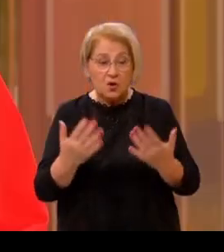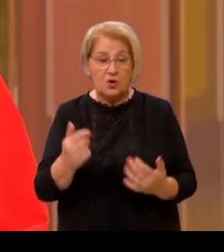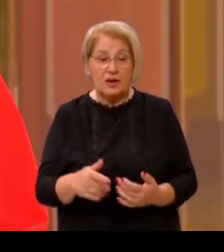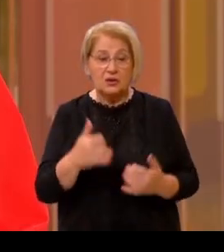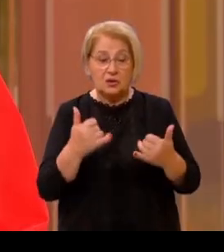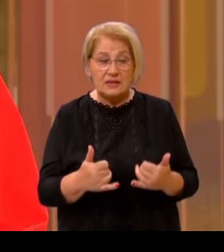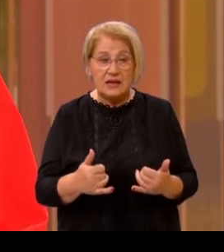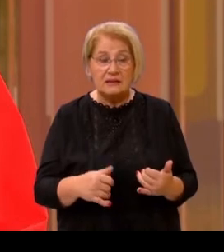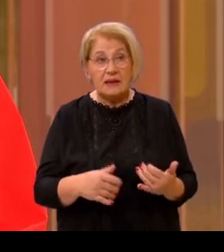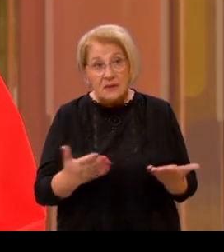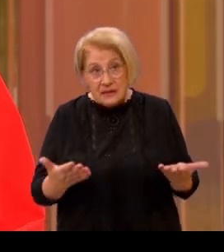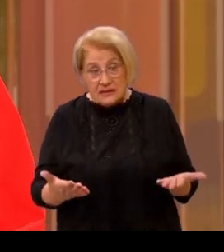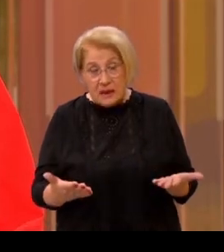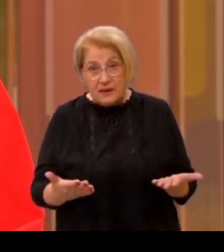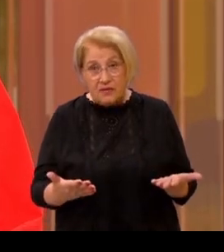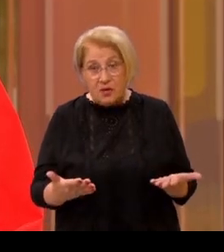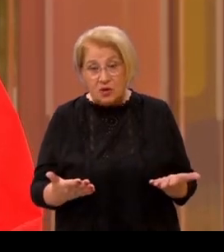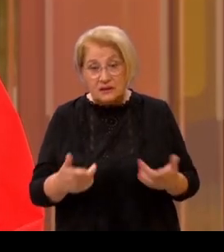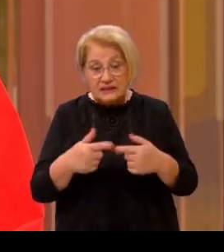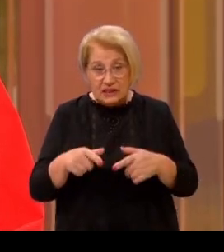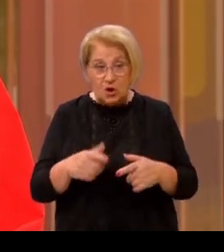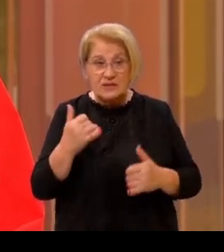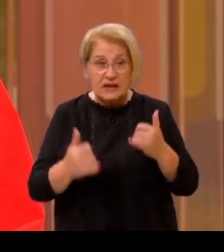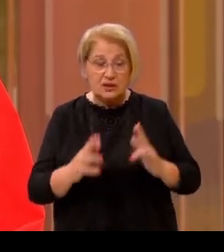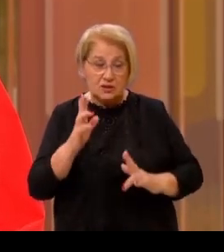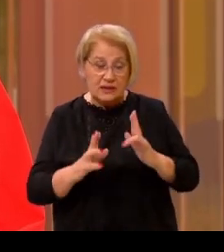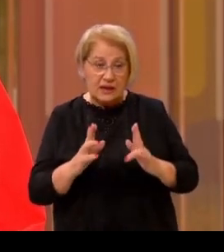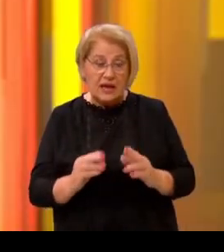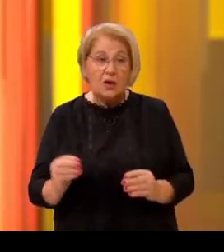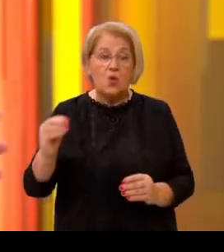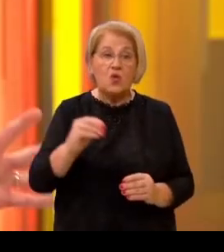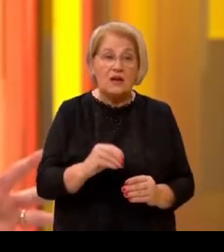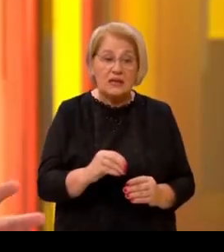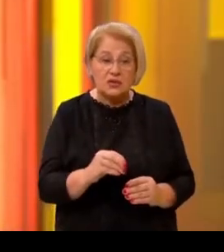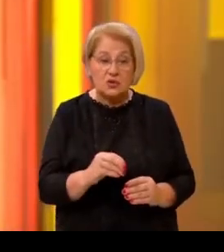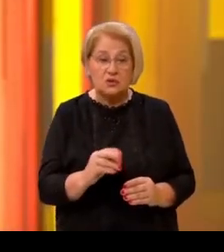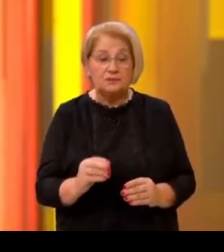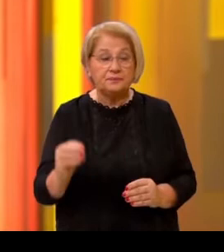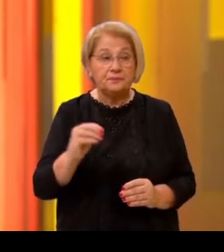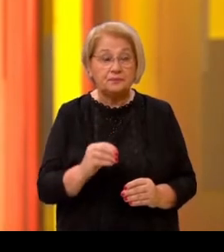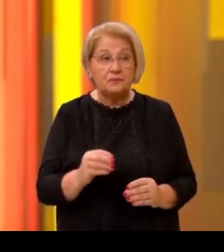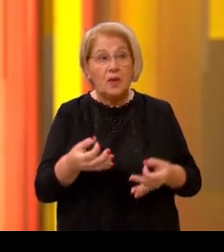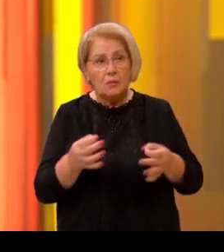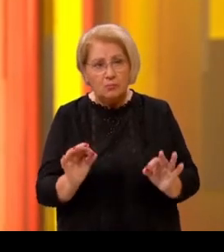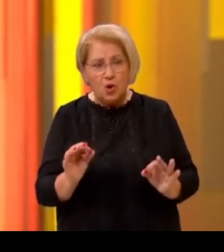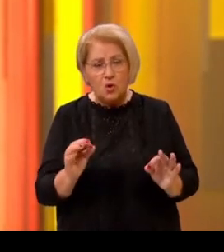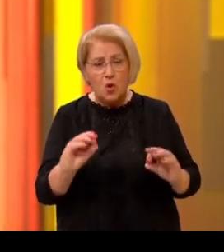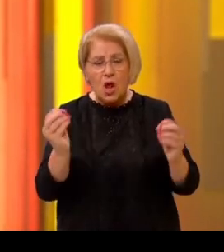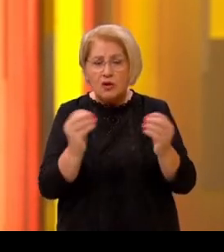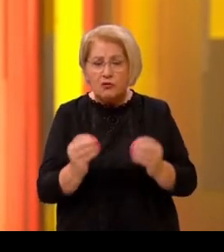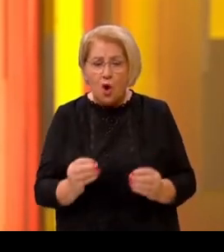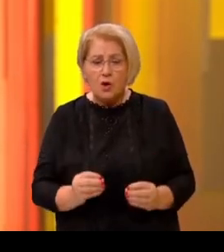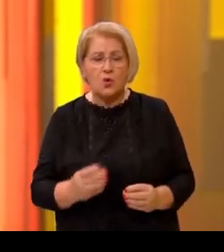koje je sada predmet naših razmatranja. Ja bih htjela podsjetiti da smo uveli povoljniju formulu u suradnji sa umirovljeničkim udrogama od 1.1.2